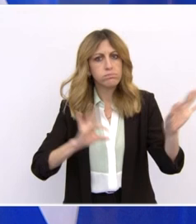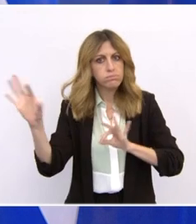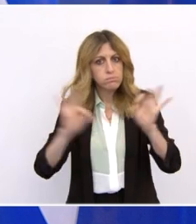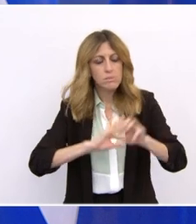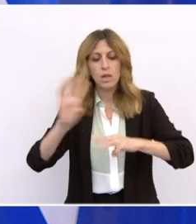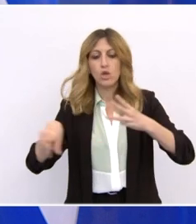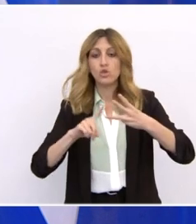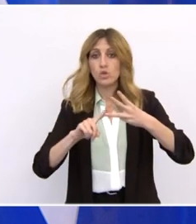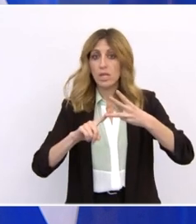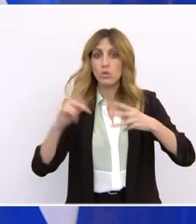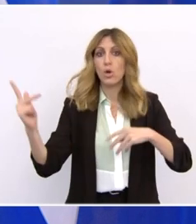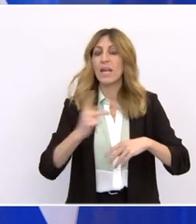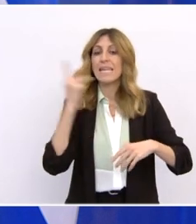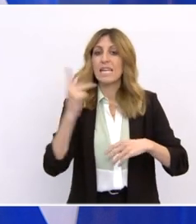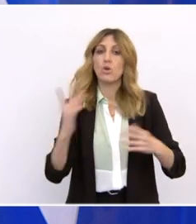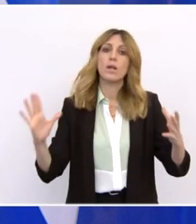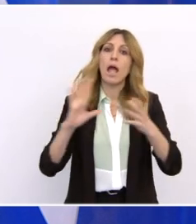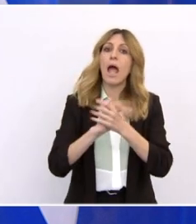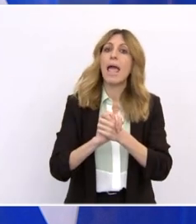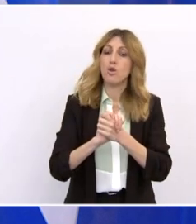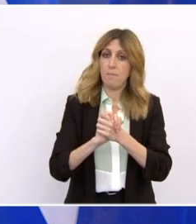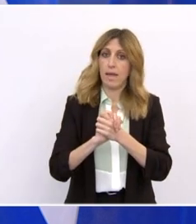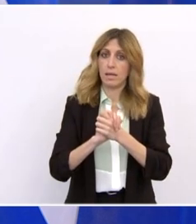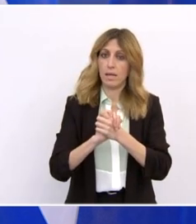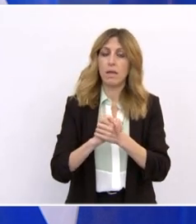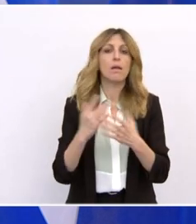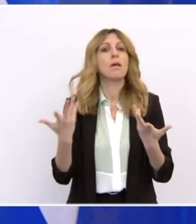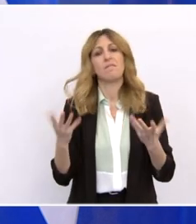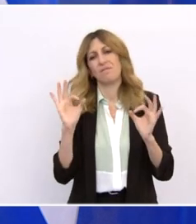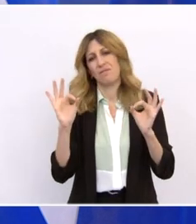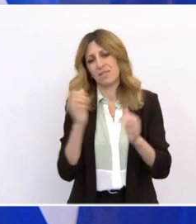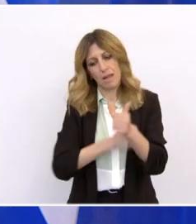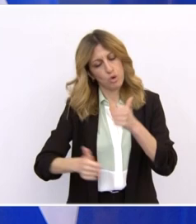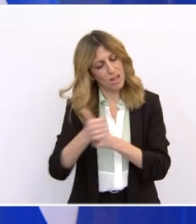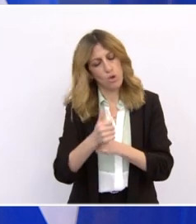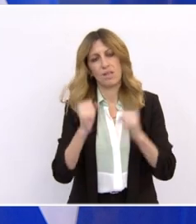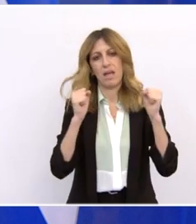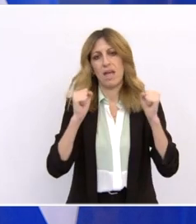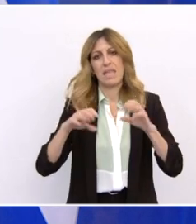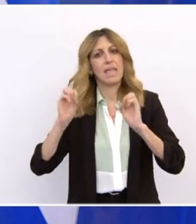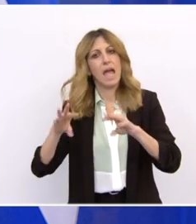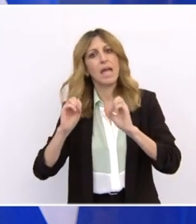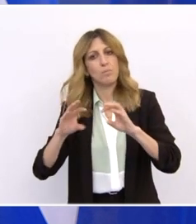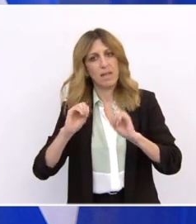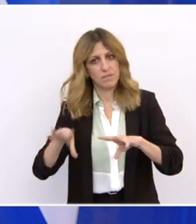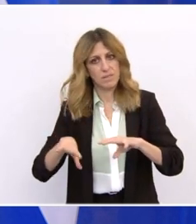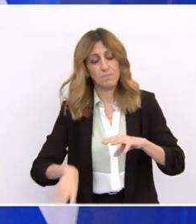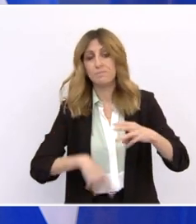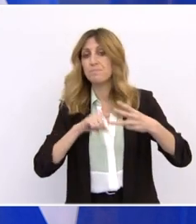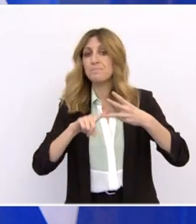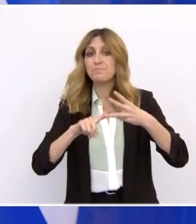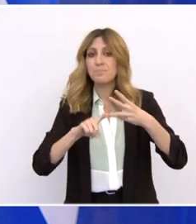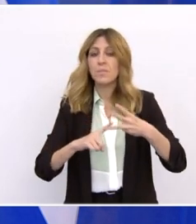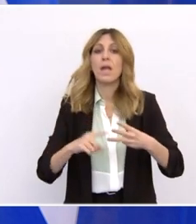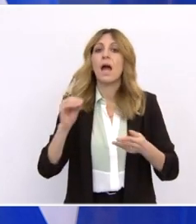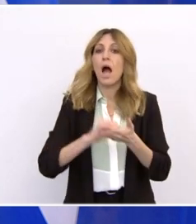της κοινωνίας με εχμή την υγεία και την παιδεία, πράσινη οικονομία και